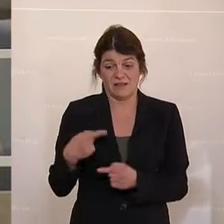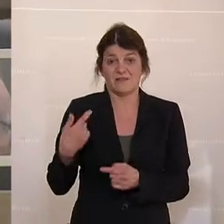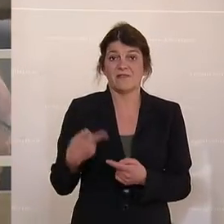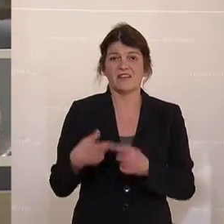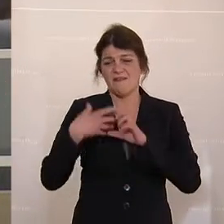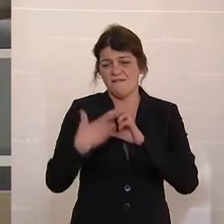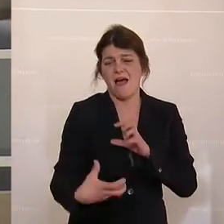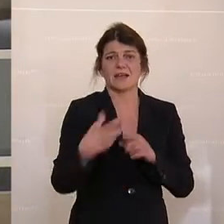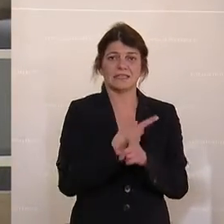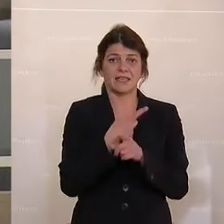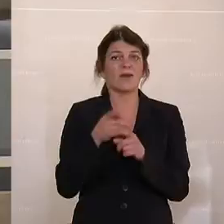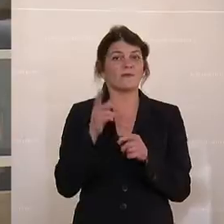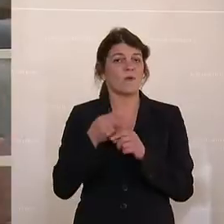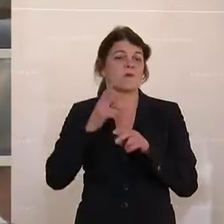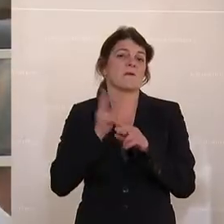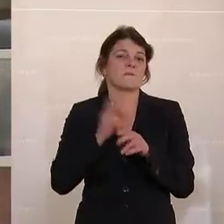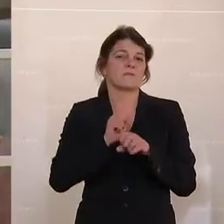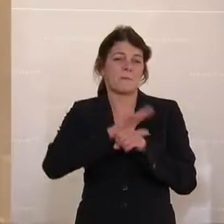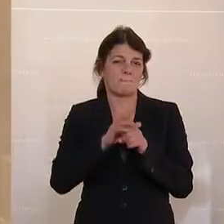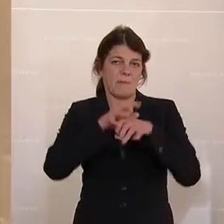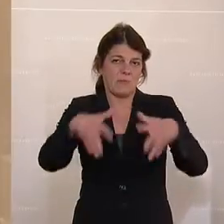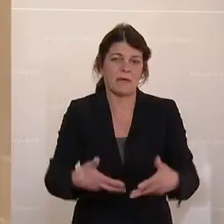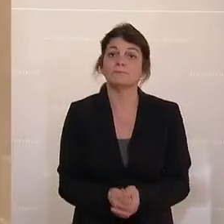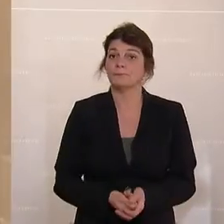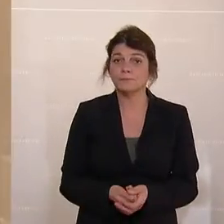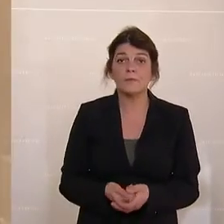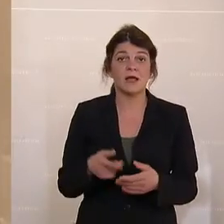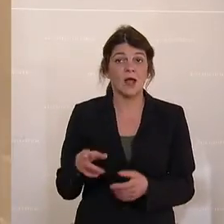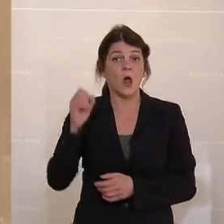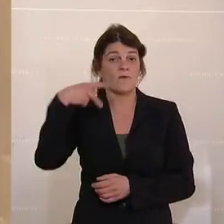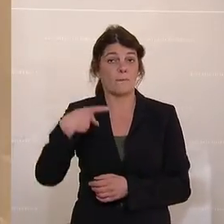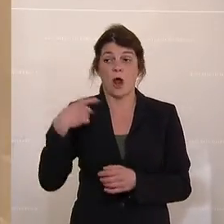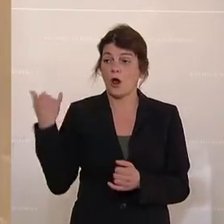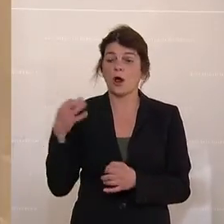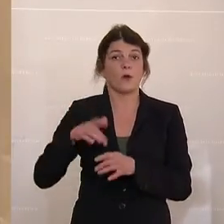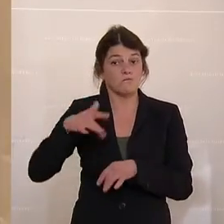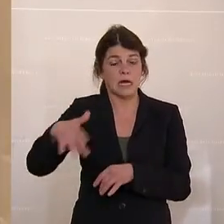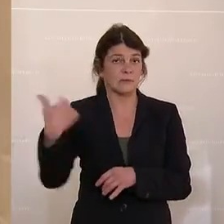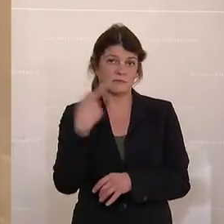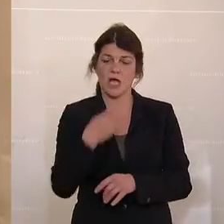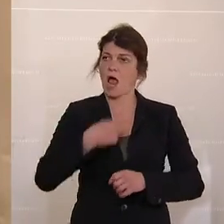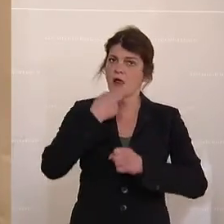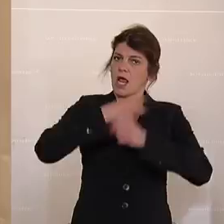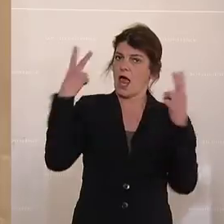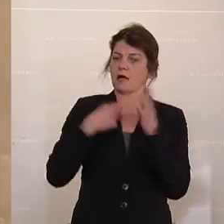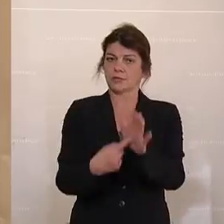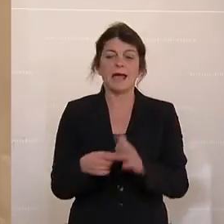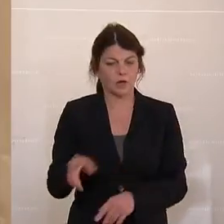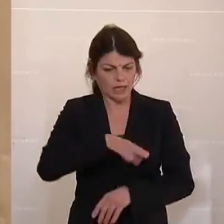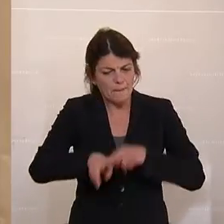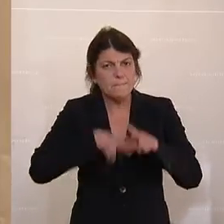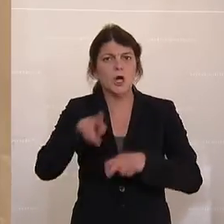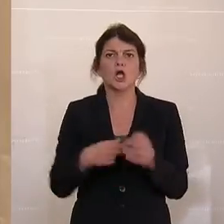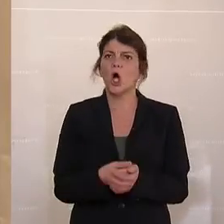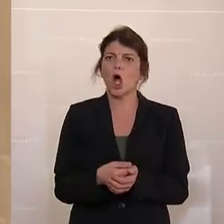langen Zeit der Pandemie. Die ÖVP ist ja heute mehrmals ausgerückt, um klarzustellen, dass wir in der Kinderbetreuung